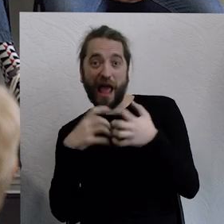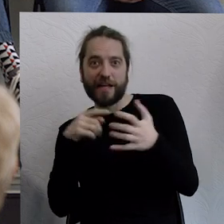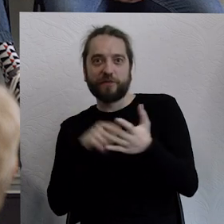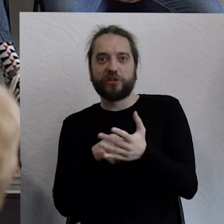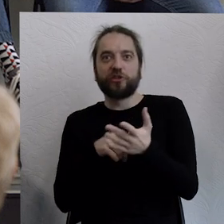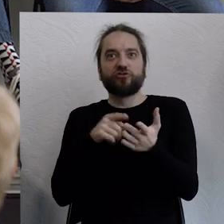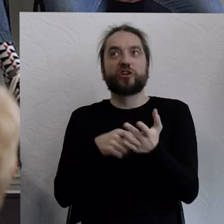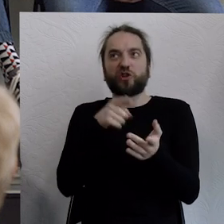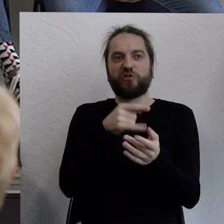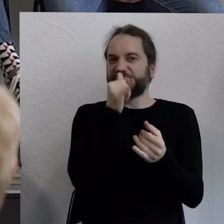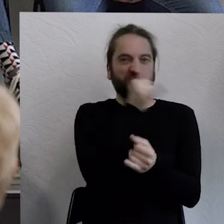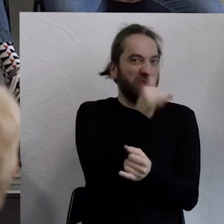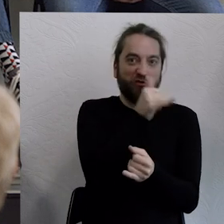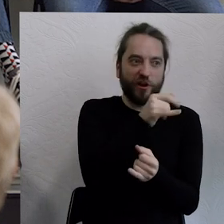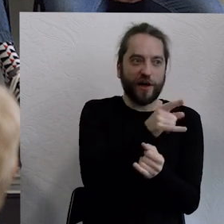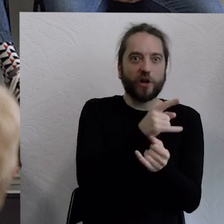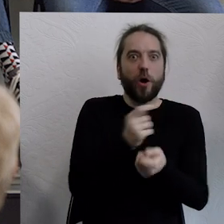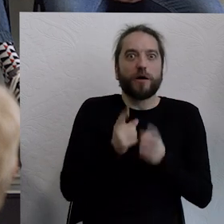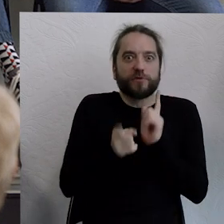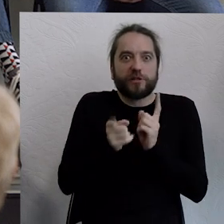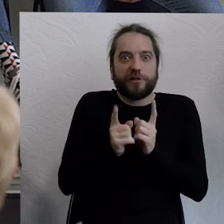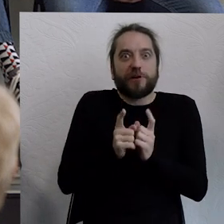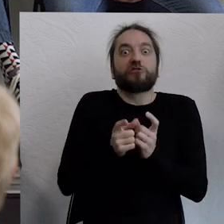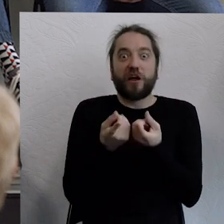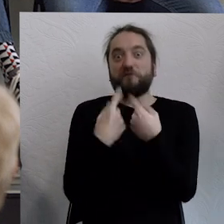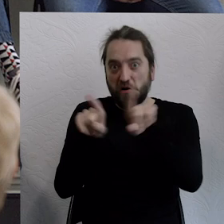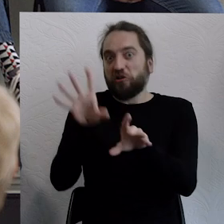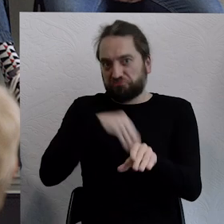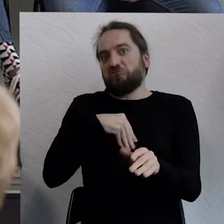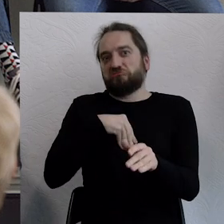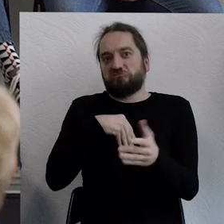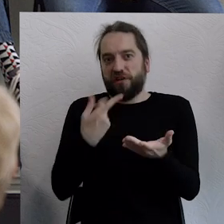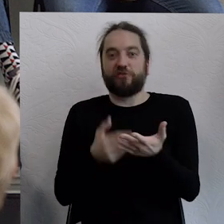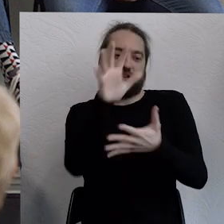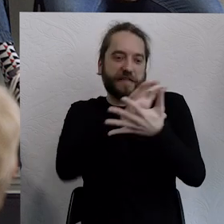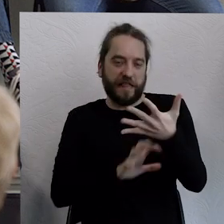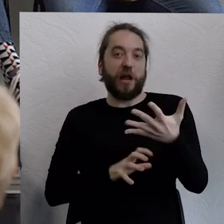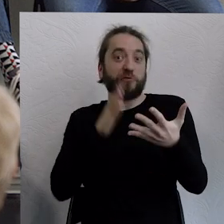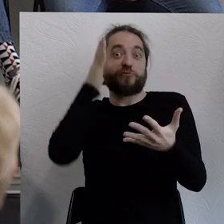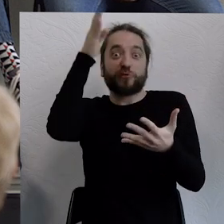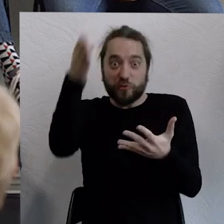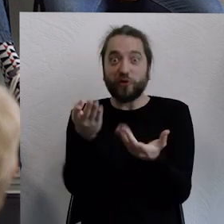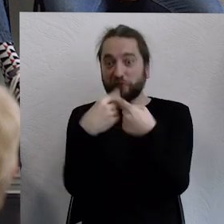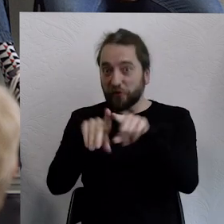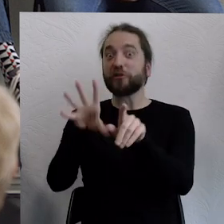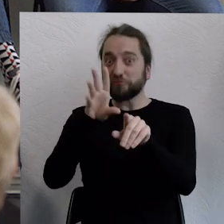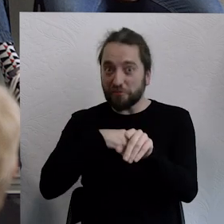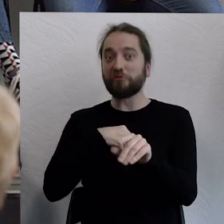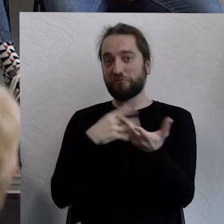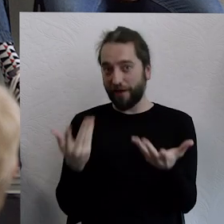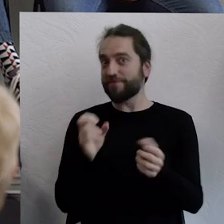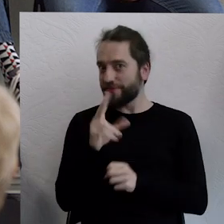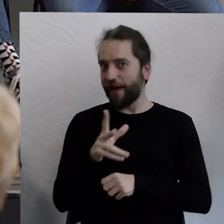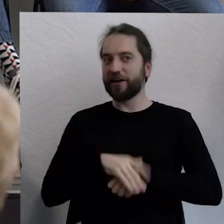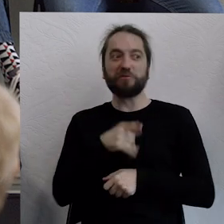samą ideę niemożliwości, który umożliwi nam podróżniącym w czasie zanurzyć się w scenariusze przyszłości, które mogą być poza tradycyjnym systemem